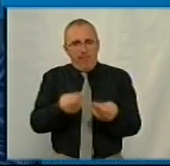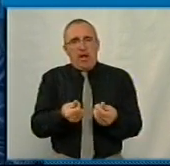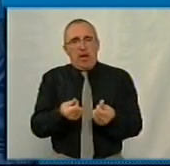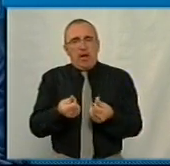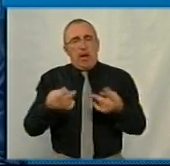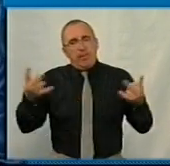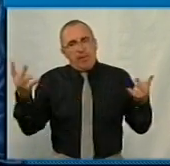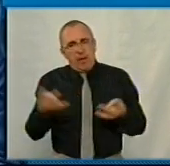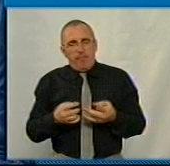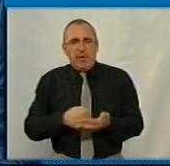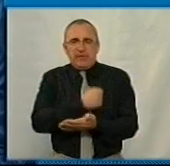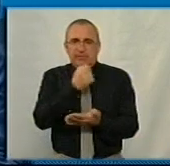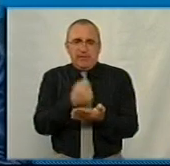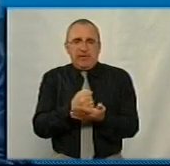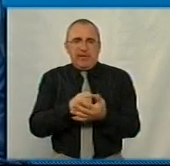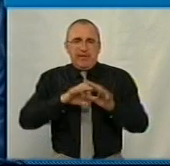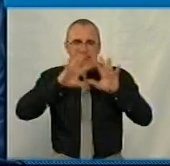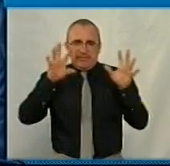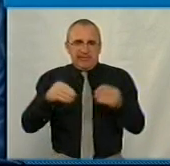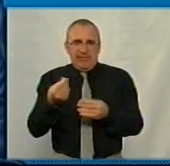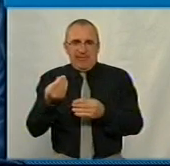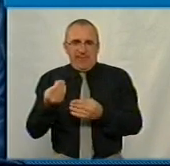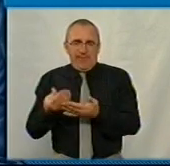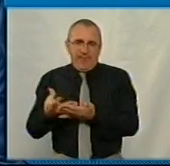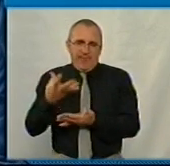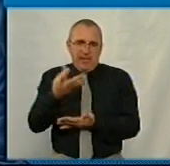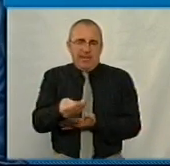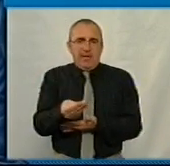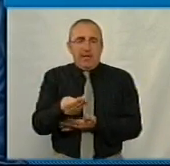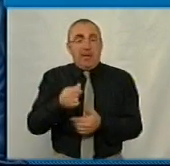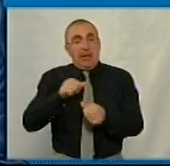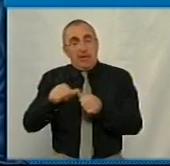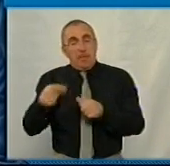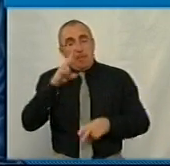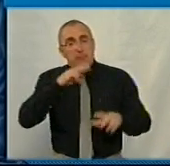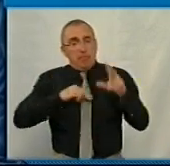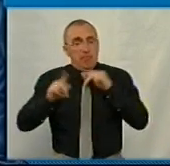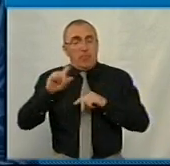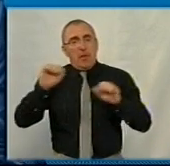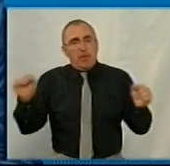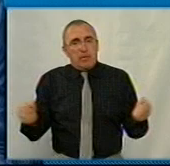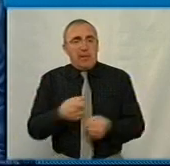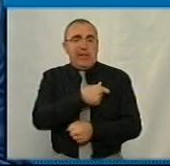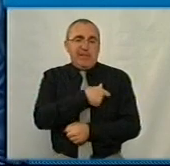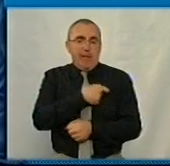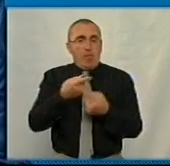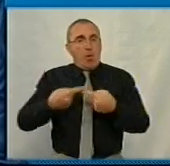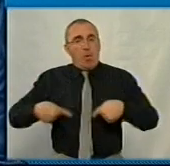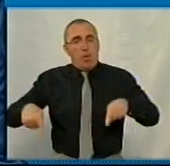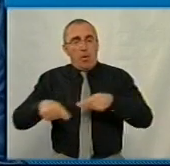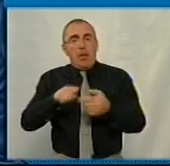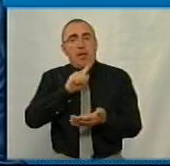необхідності затвердження цільових віддатків на цей напрямок. А крім того, ми сподіваємося на підтримку депутатського корпусу.